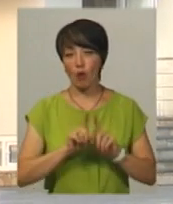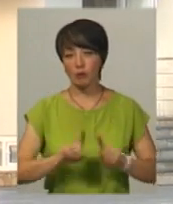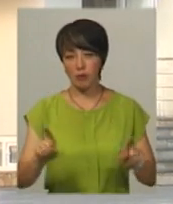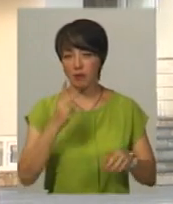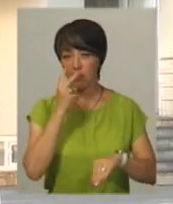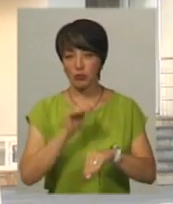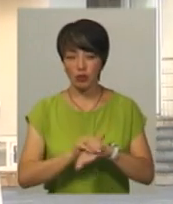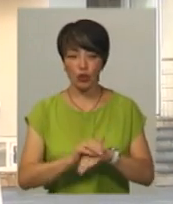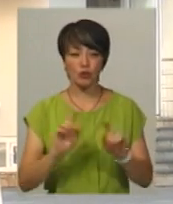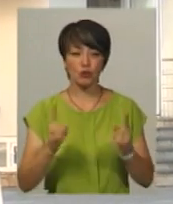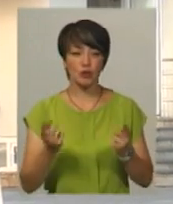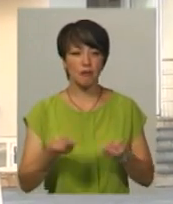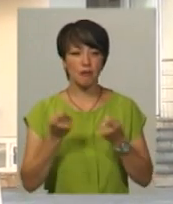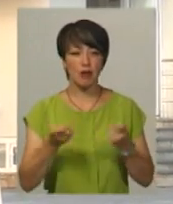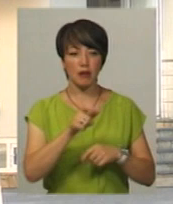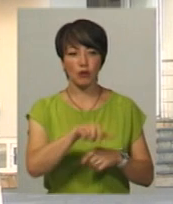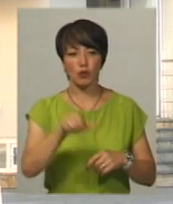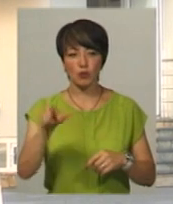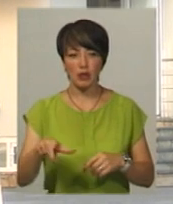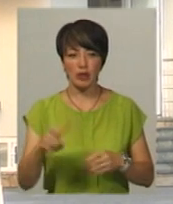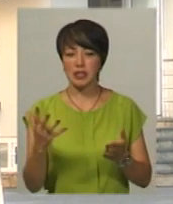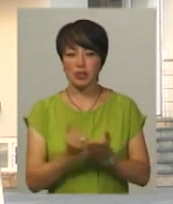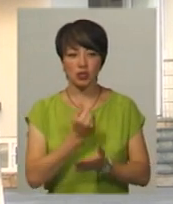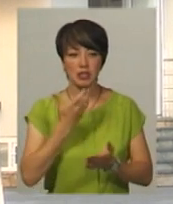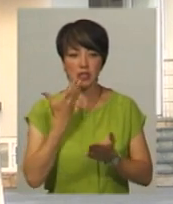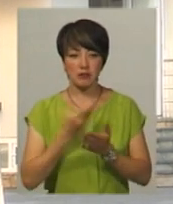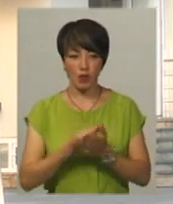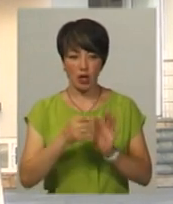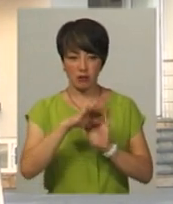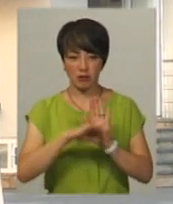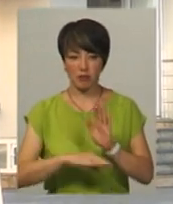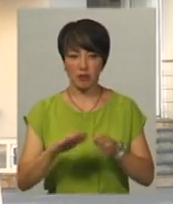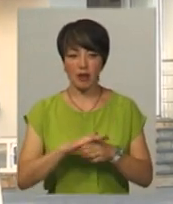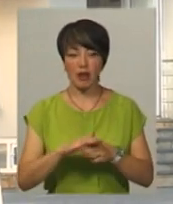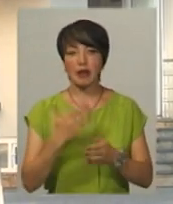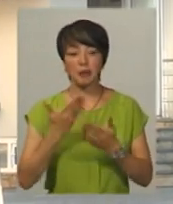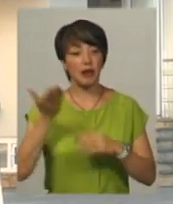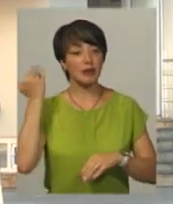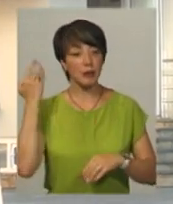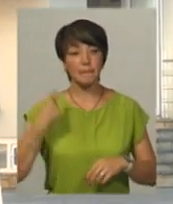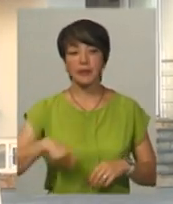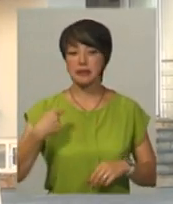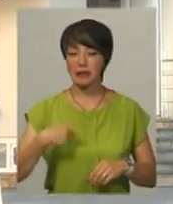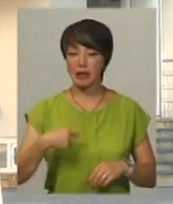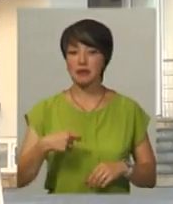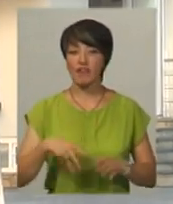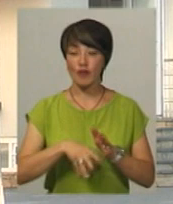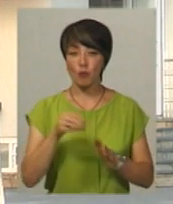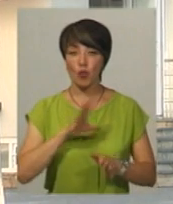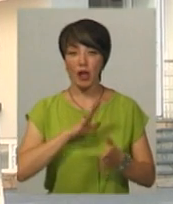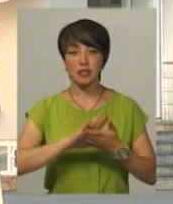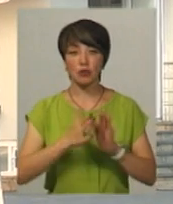яку ми помічаємо, дуже мала кількість виборців, які не знайшли себе в списку виборців. Тобто, коли на президентських виборах у нас бували ситуації, коли